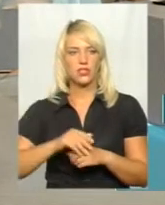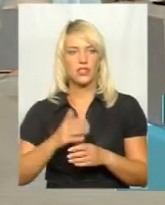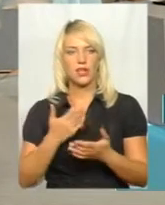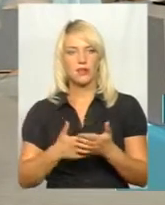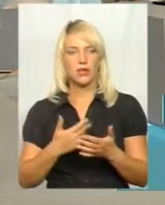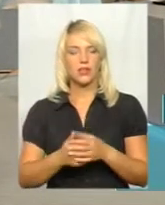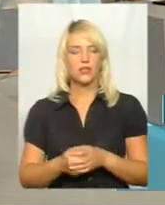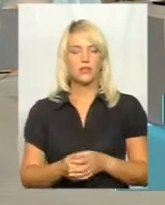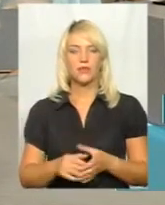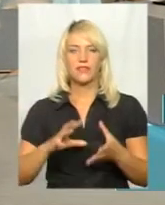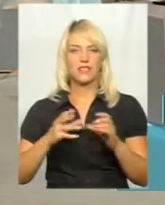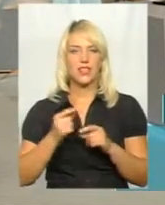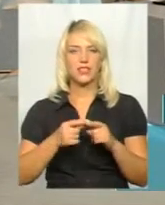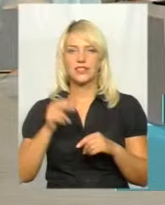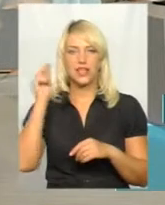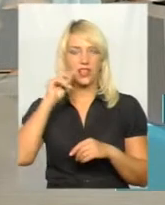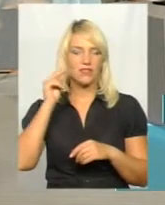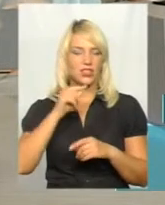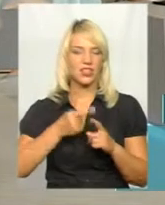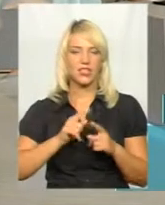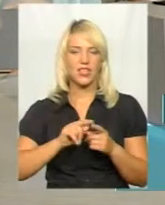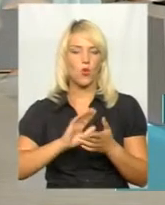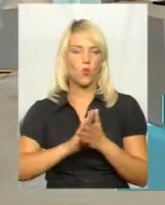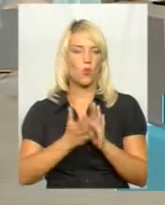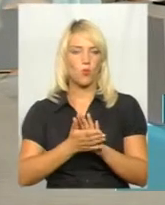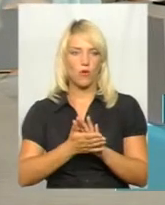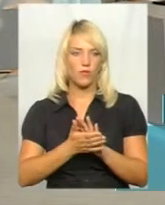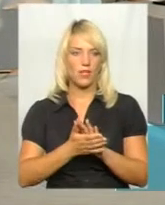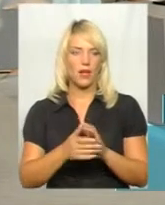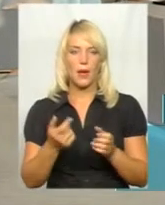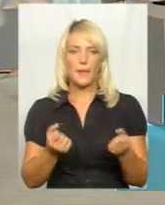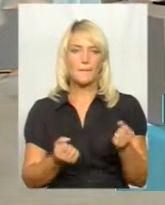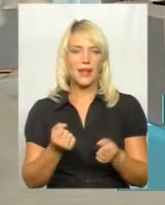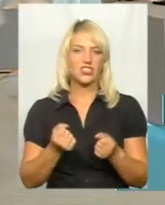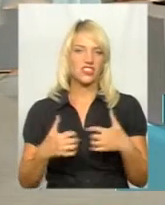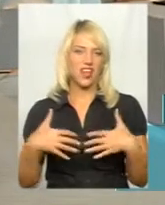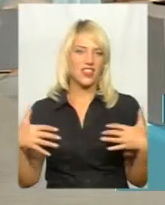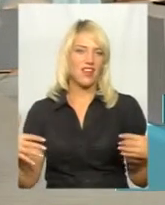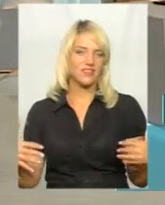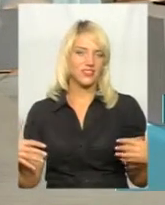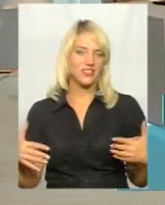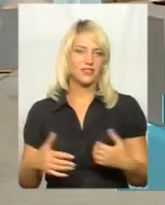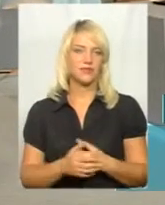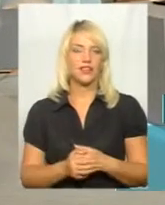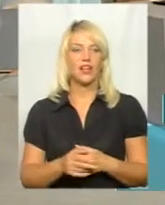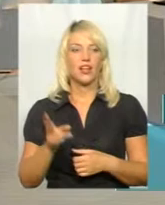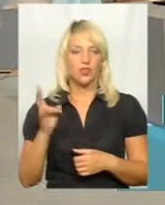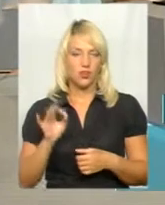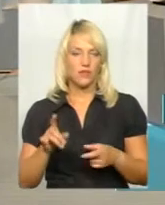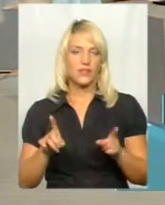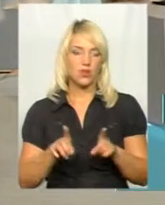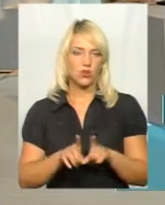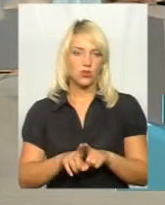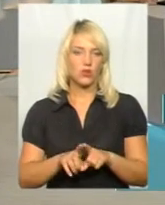Ну, взагалі, навчатися – це досить така умовна постанова, так, машинка лев. звичайно, бо це ж про дітей йдемо. Так, але все